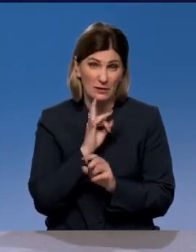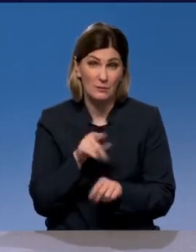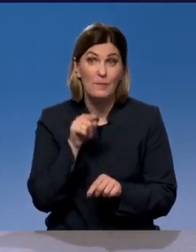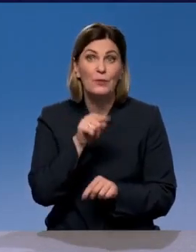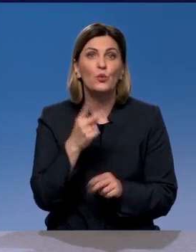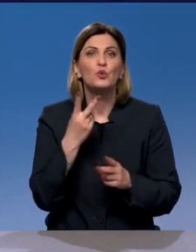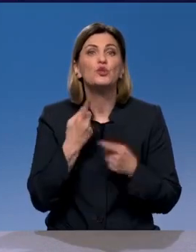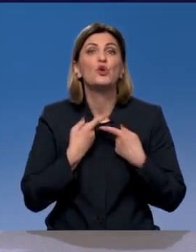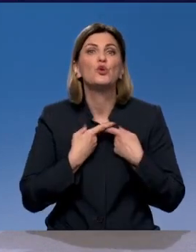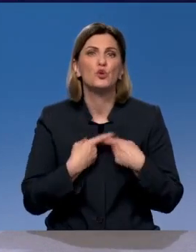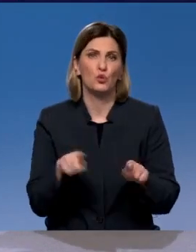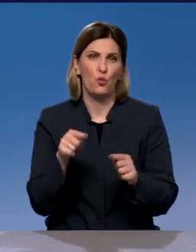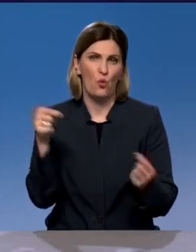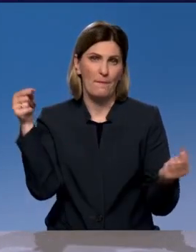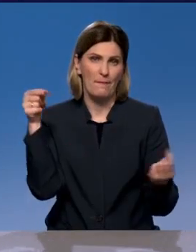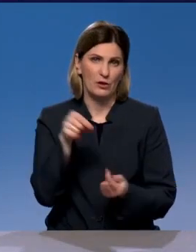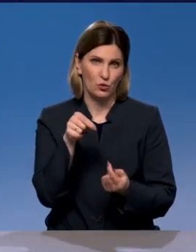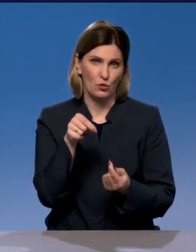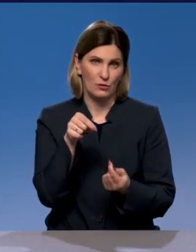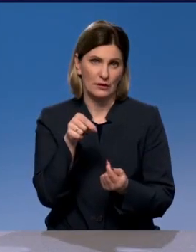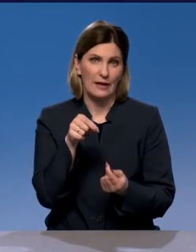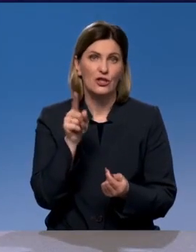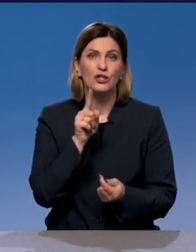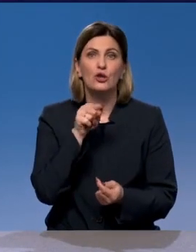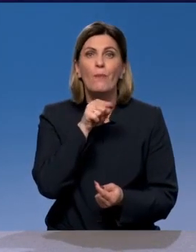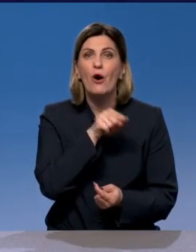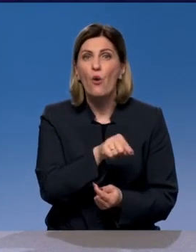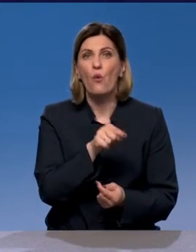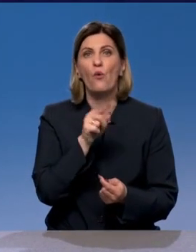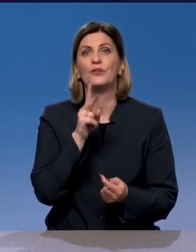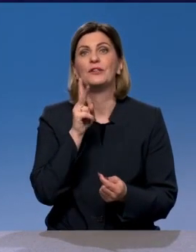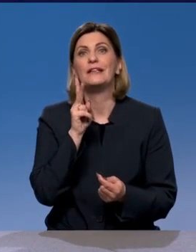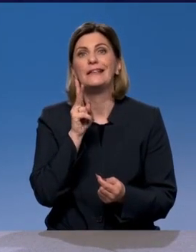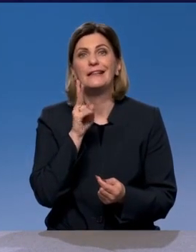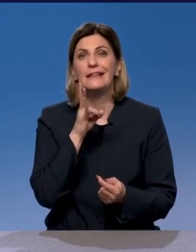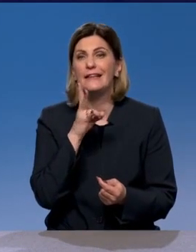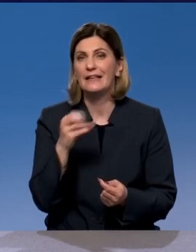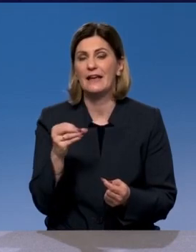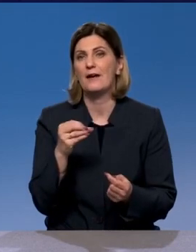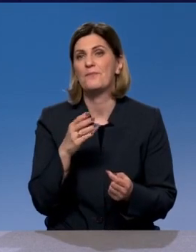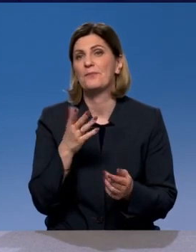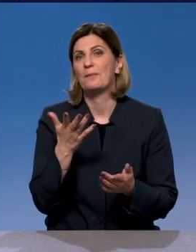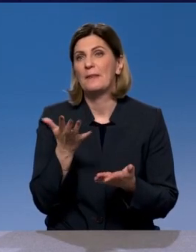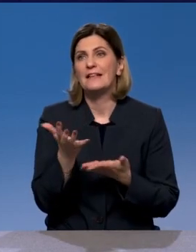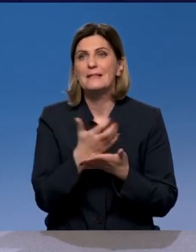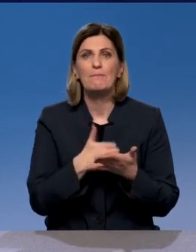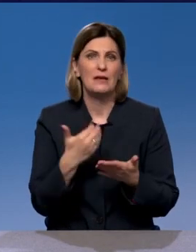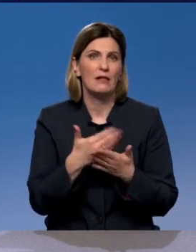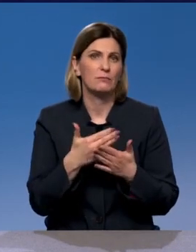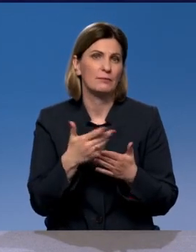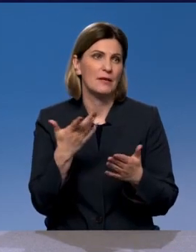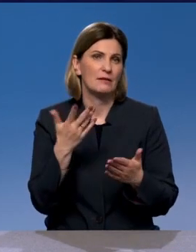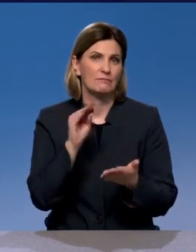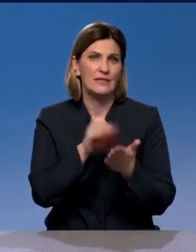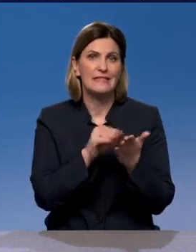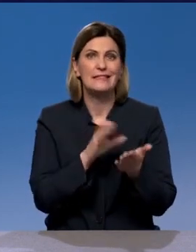подход в организации самого надзора, чтобы он не упирался в палочную систему контроля, а в устранение реальных недостатков. Тем